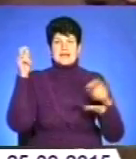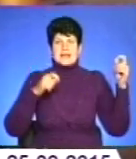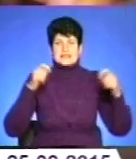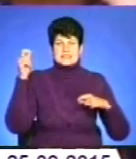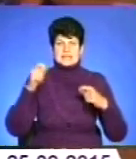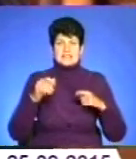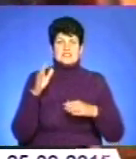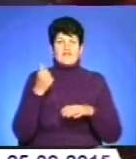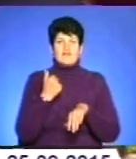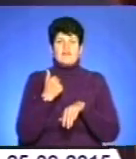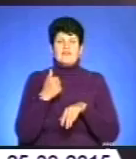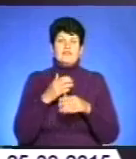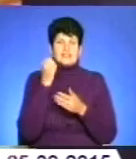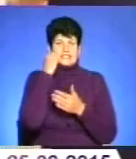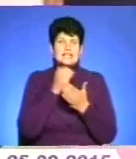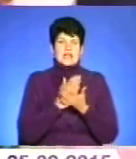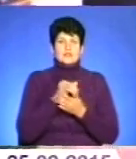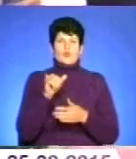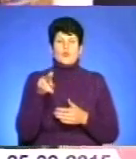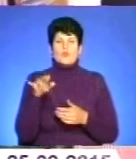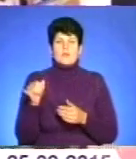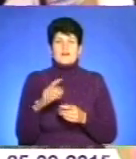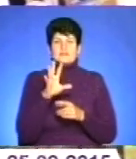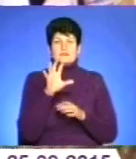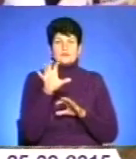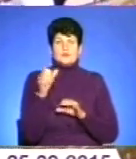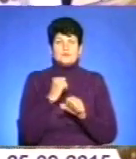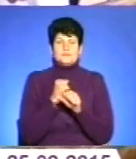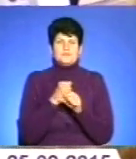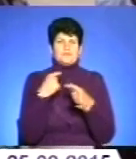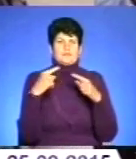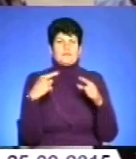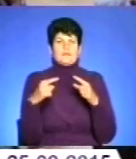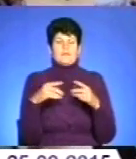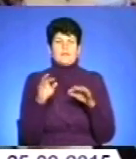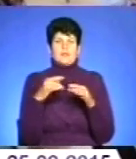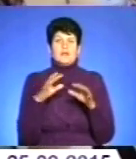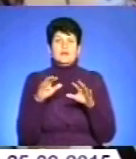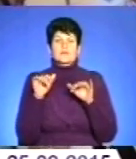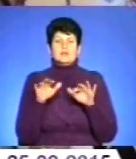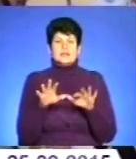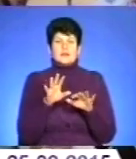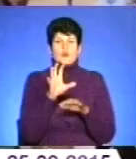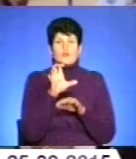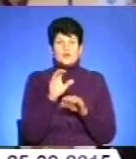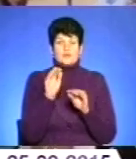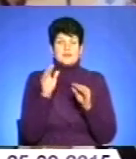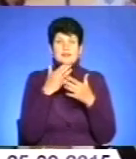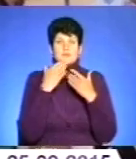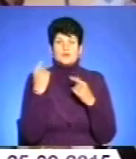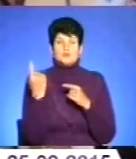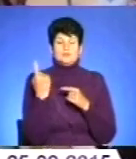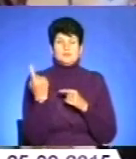ветеранів УПА. Усі світлини відзняті протягом останнього року на різних водіях. До фотовиставки не увійшла жодна постановочна